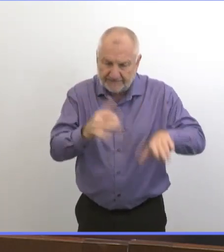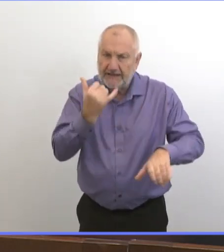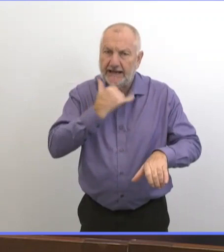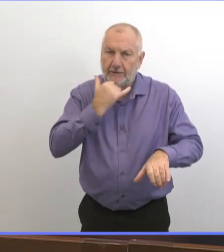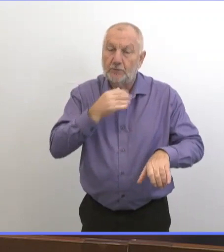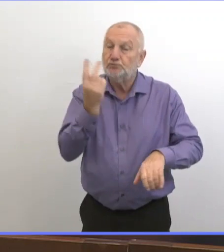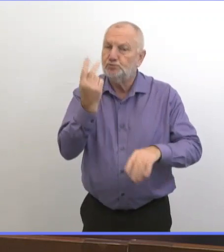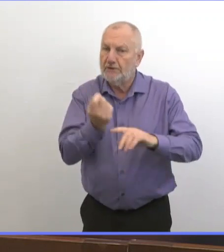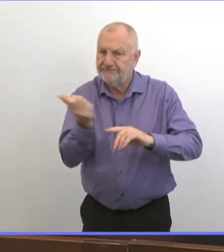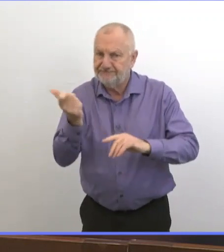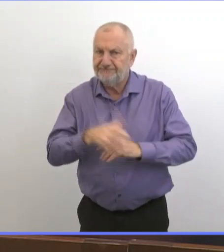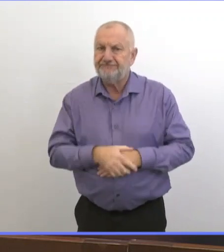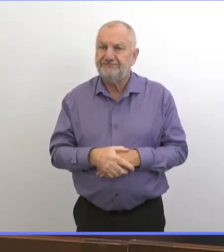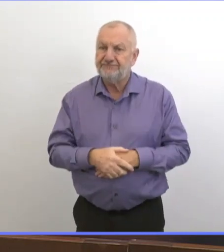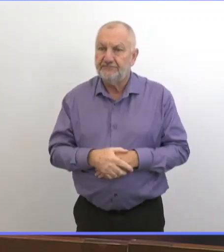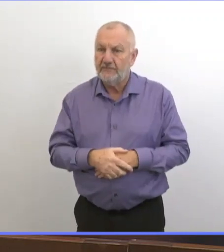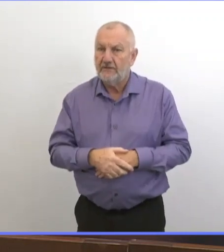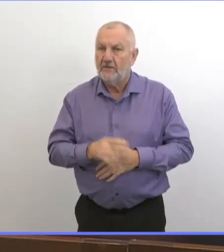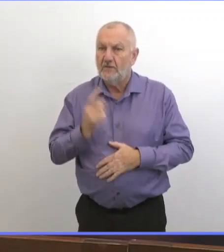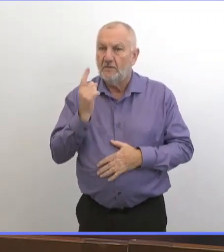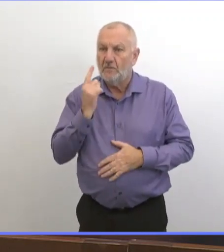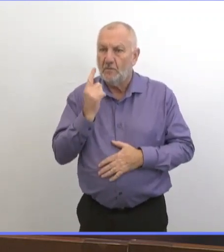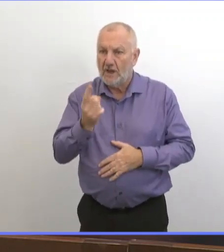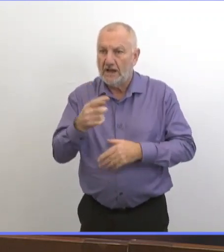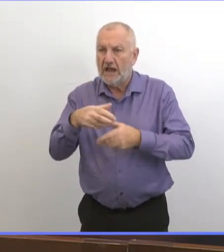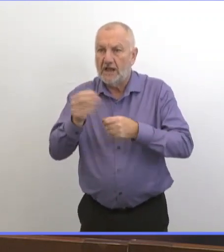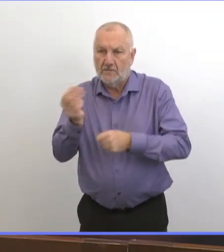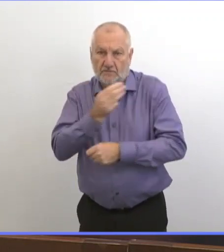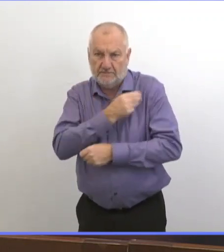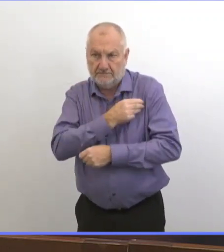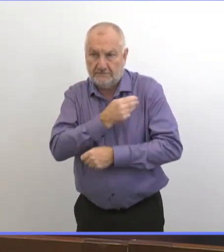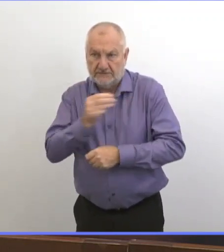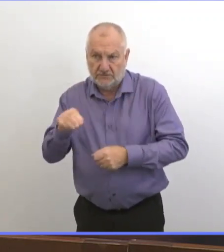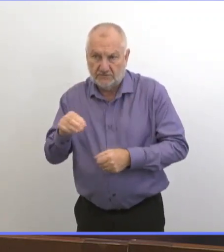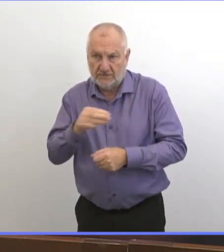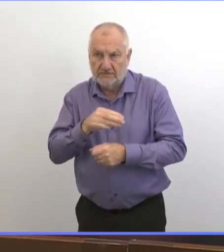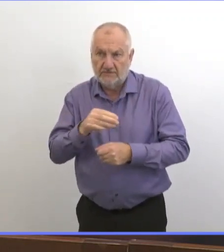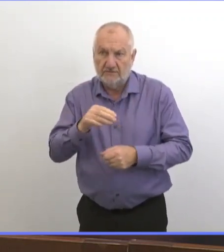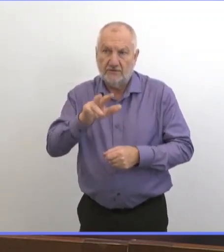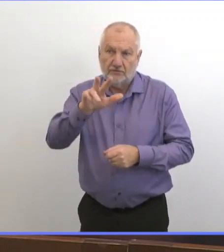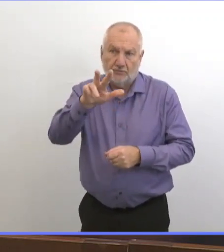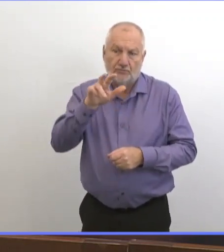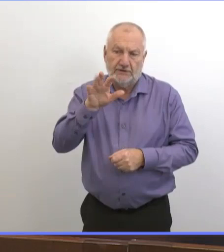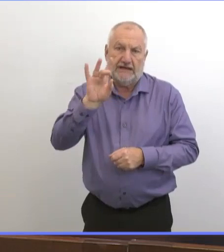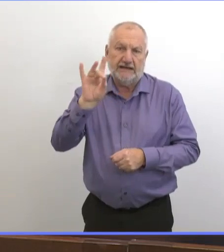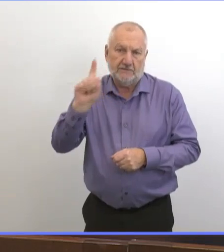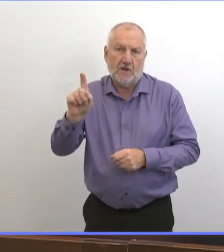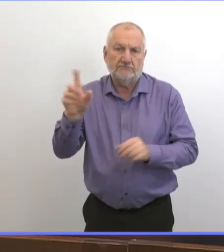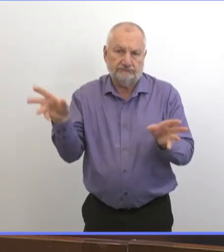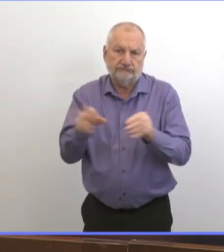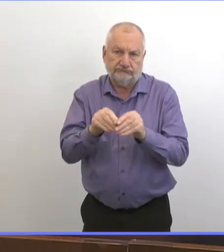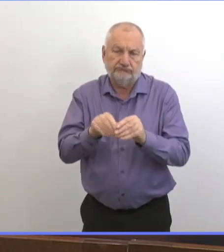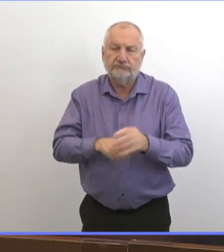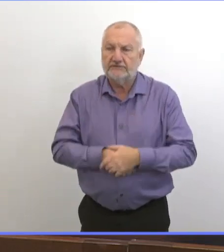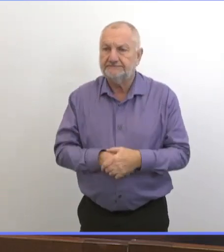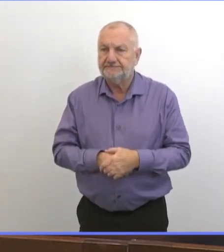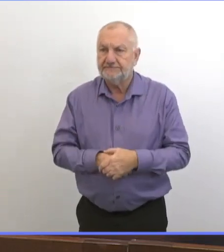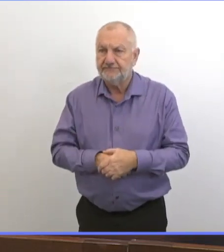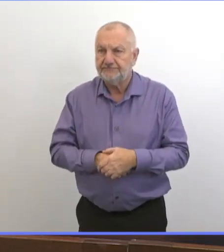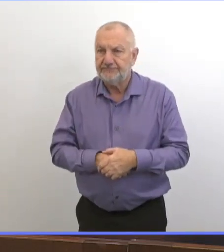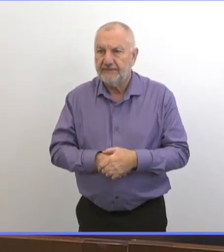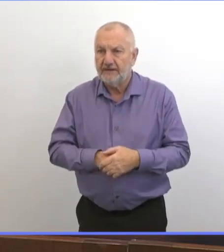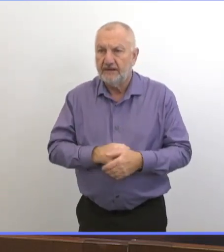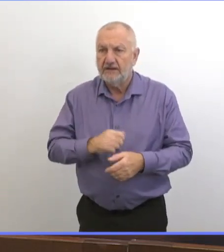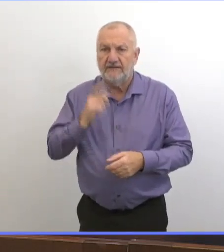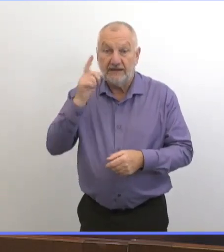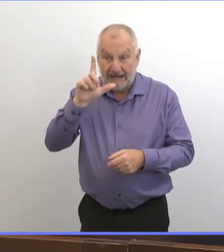corrections de données. Et un cas venait d'une autre province. Donc le nombre au total est de 381